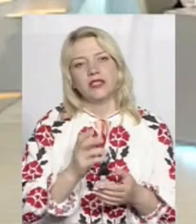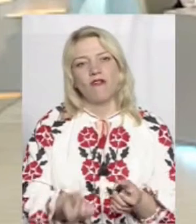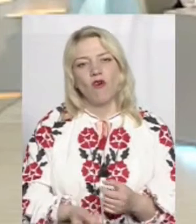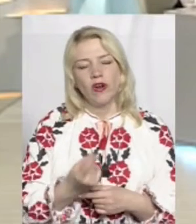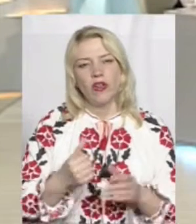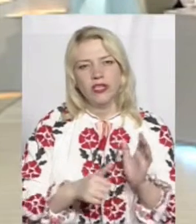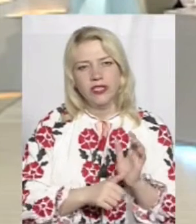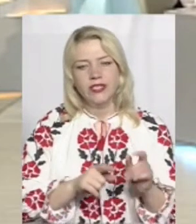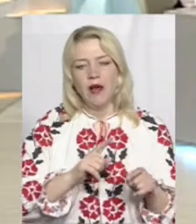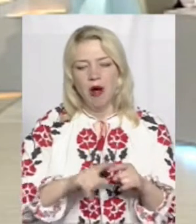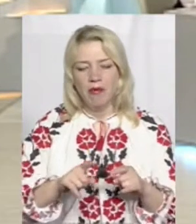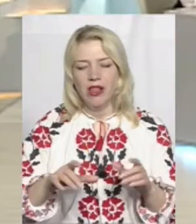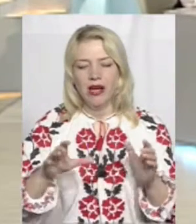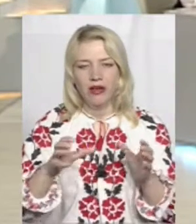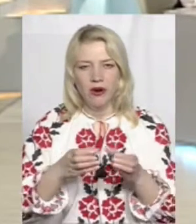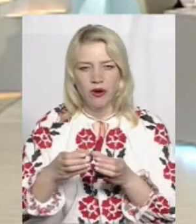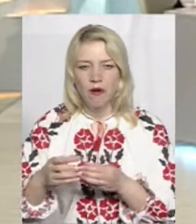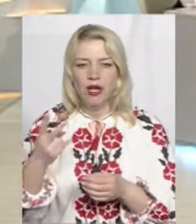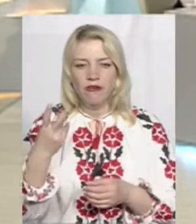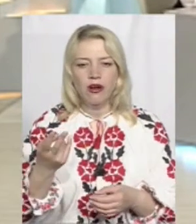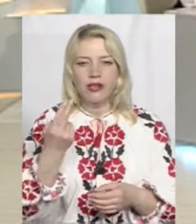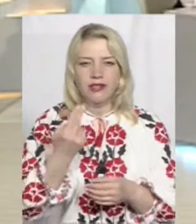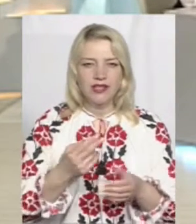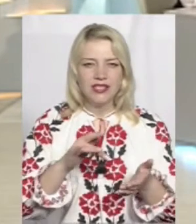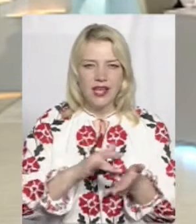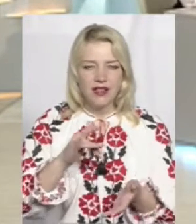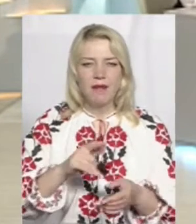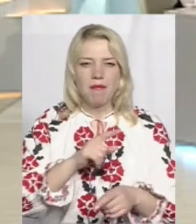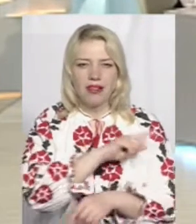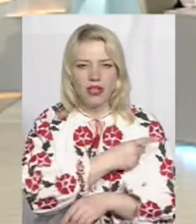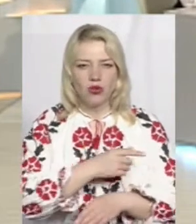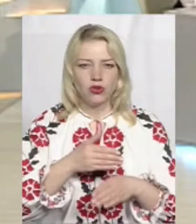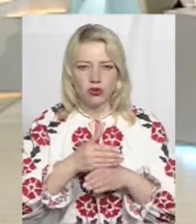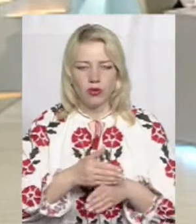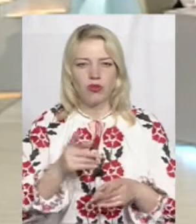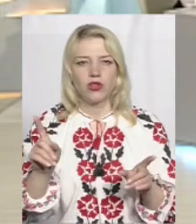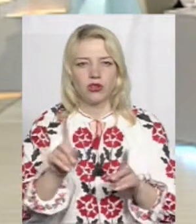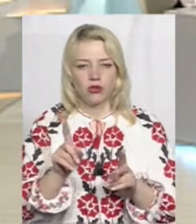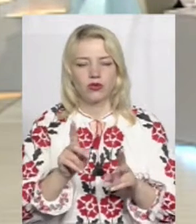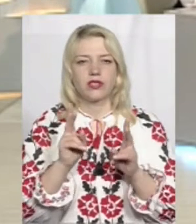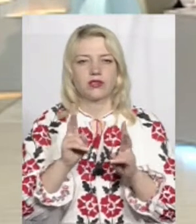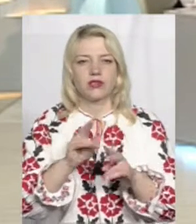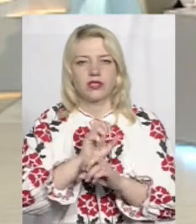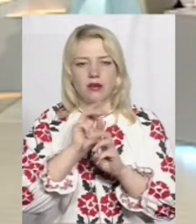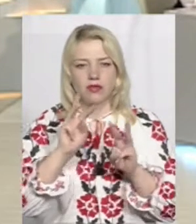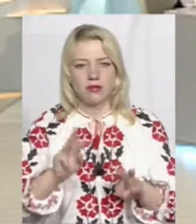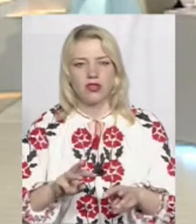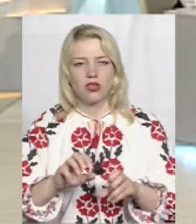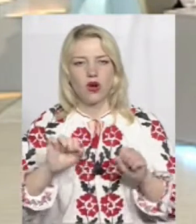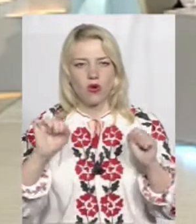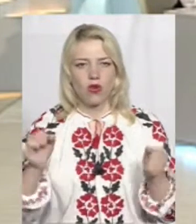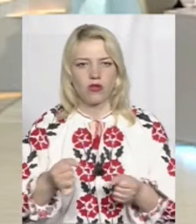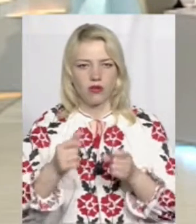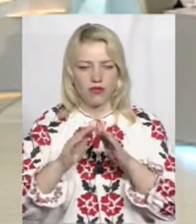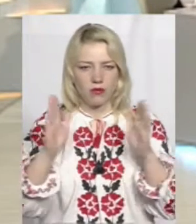мобільних груп, це з двох центрів первинної медико-санітарної допомоги, які забезпечені і холодовими